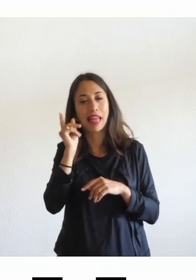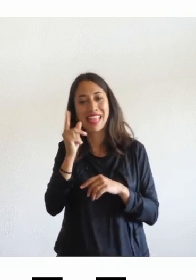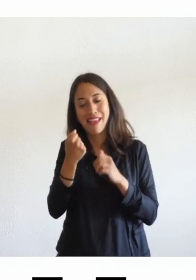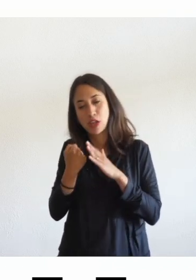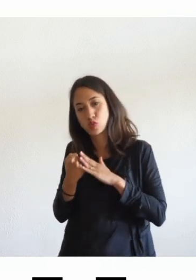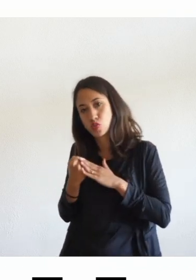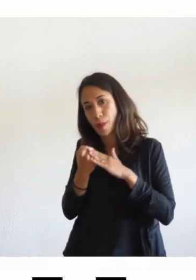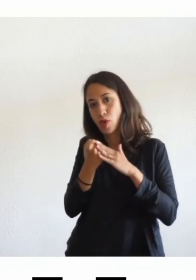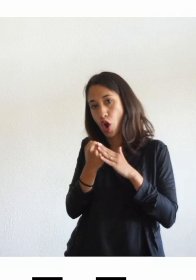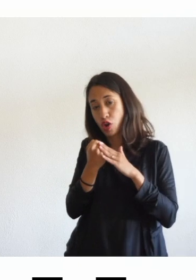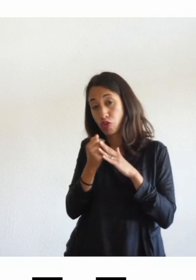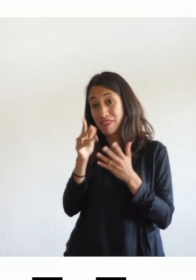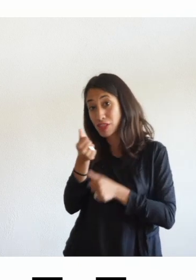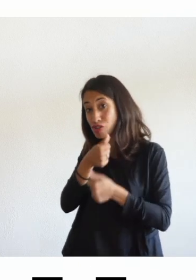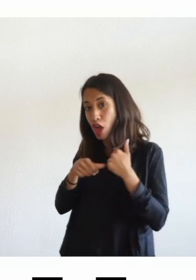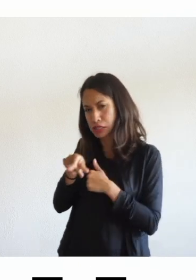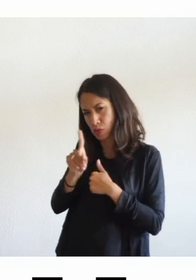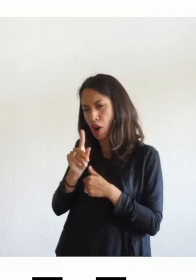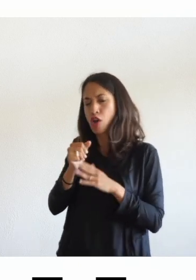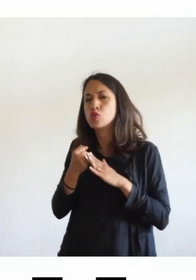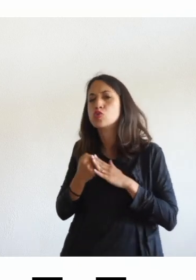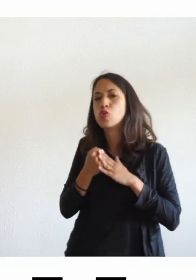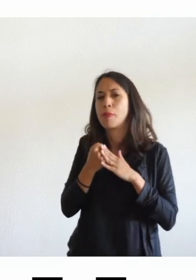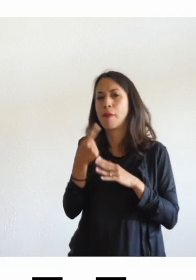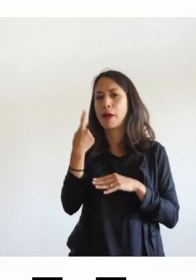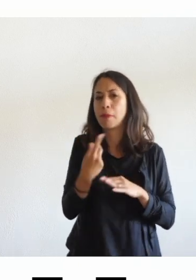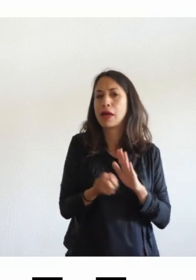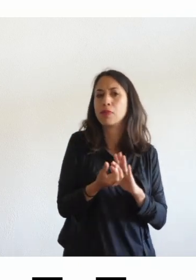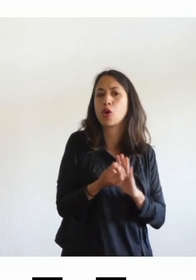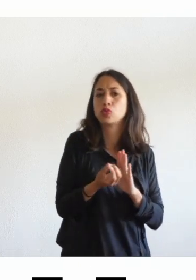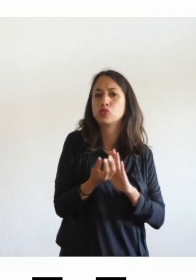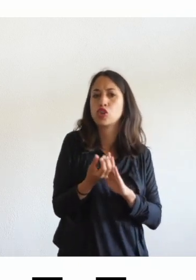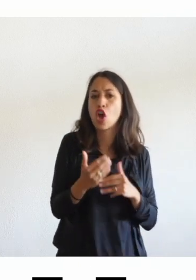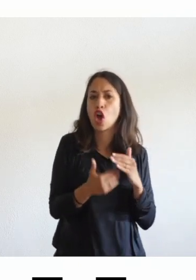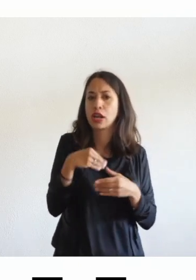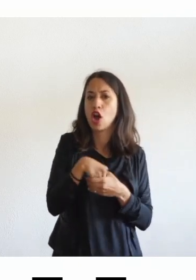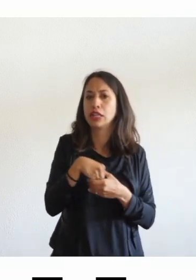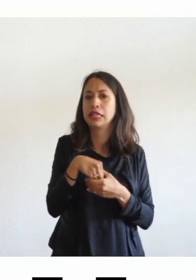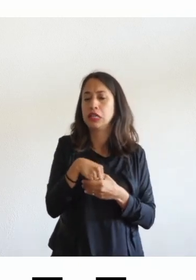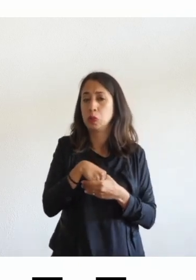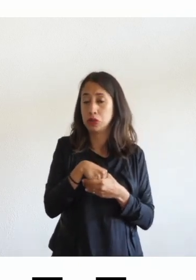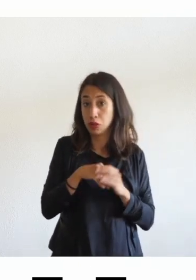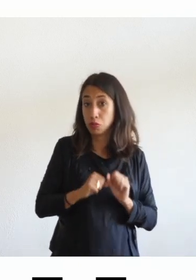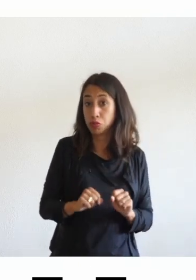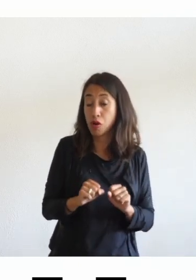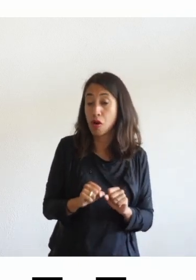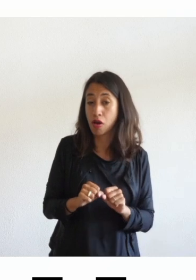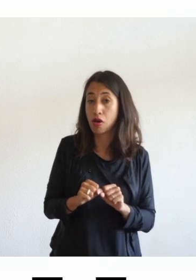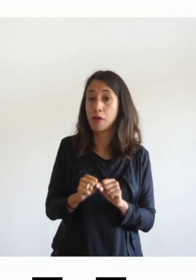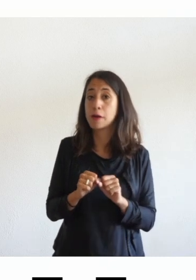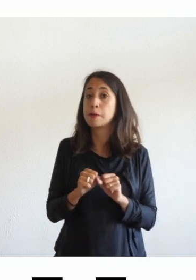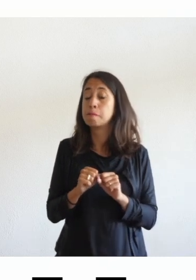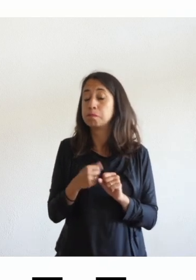in tutti i processi di produzione e di creazione di un output ma